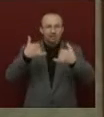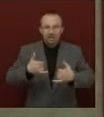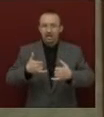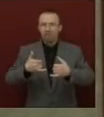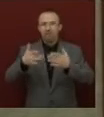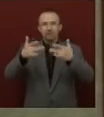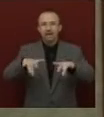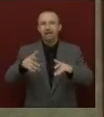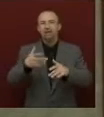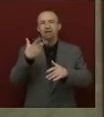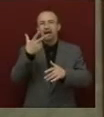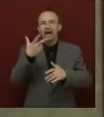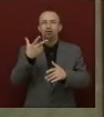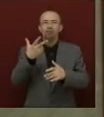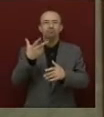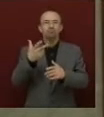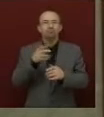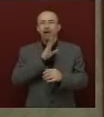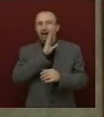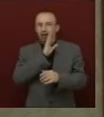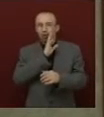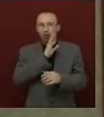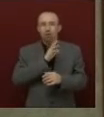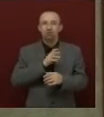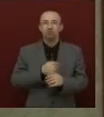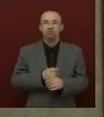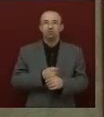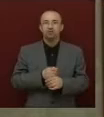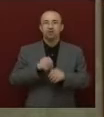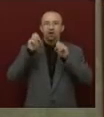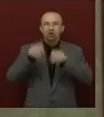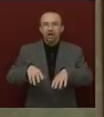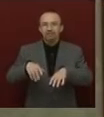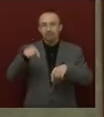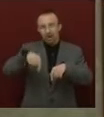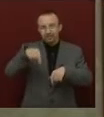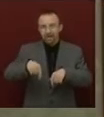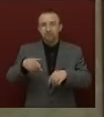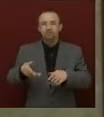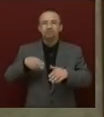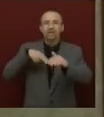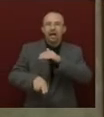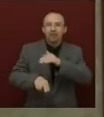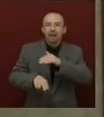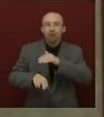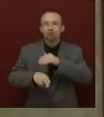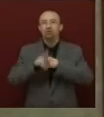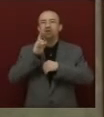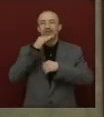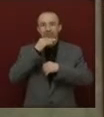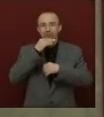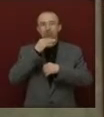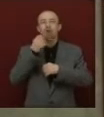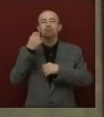helyezi a három paradigmatikus árulót, tehát a dis, a sátán lábához helyezi őket, Cassius Brutuszt és